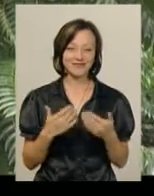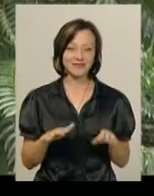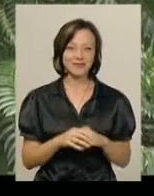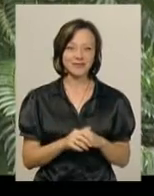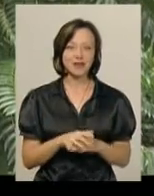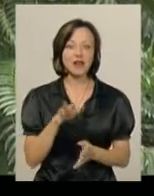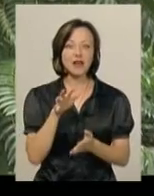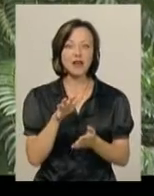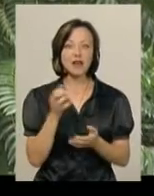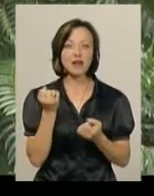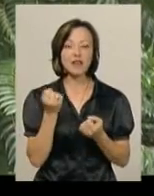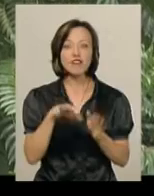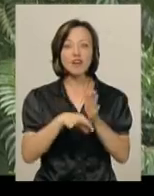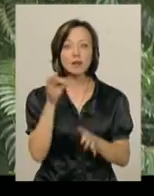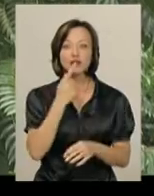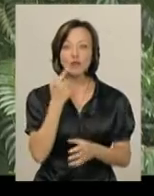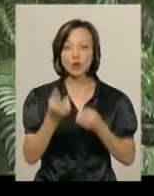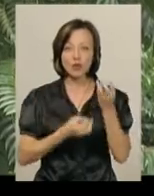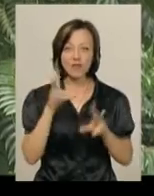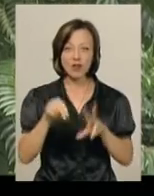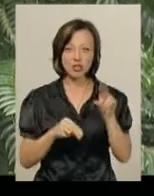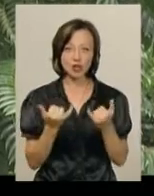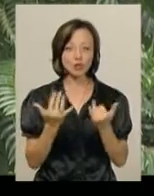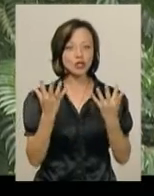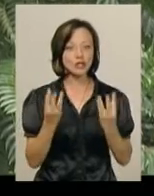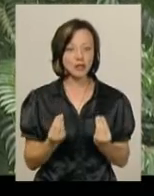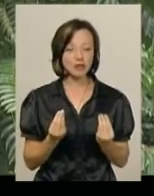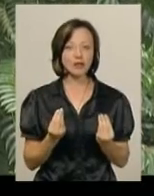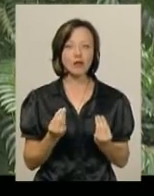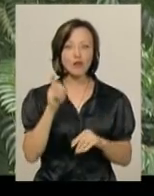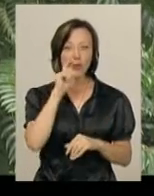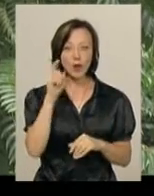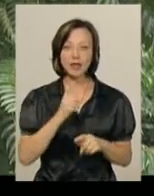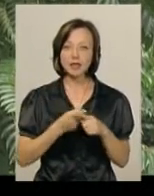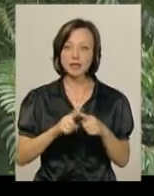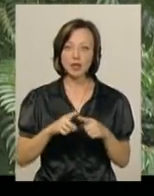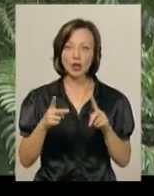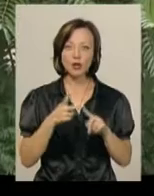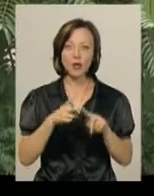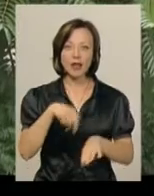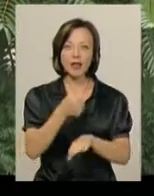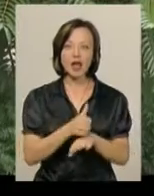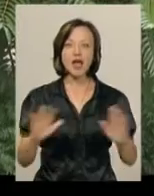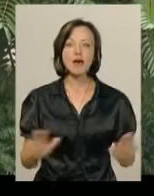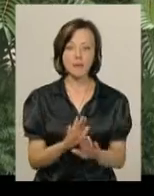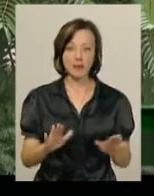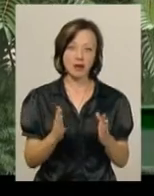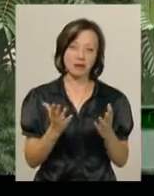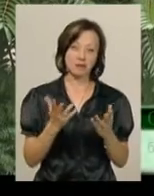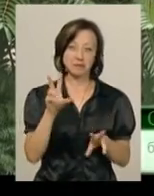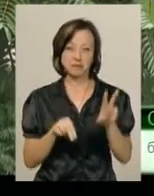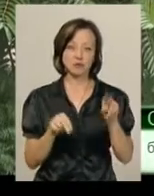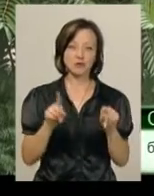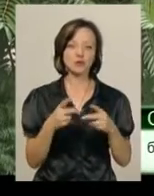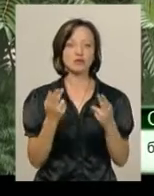Вибрали «Червону руту», тому що я ж врахую, що на сьогоднішній день, напевно, що в Україні це другий гімн. Порахували ми так, напевно,